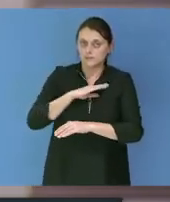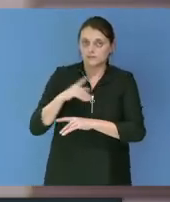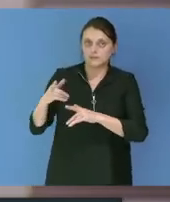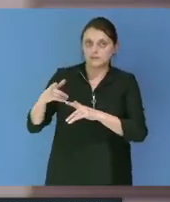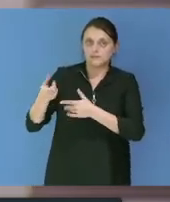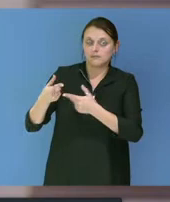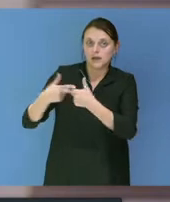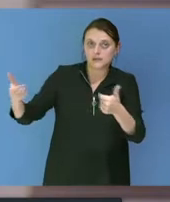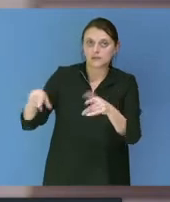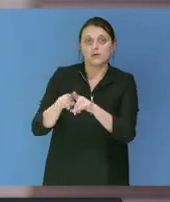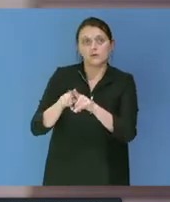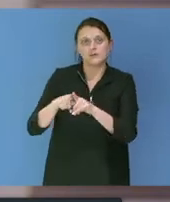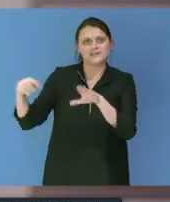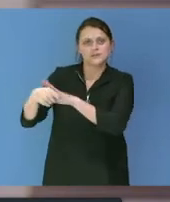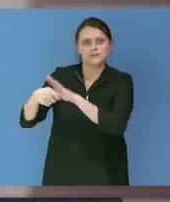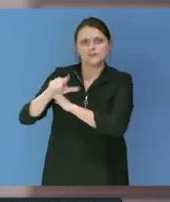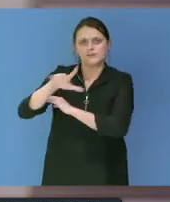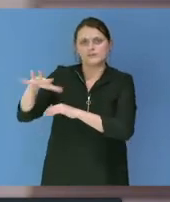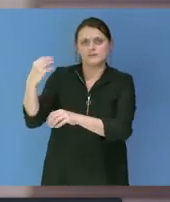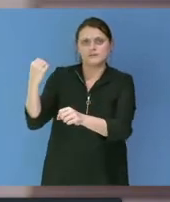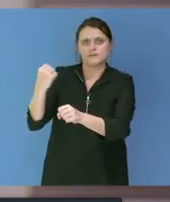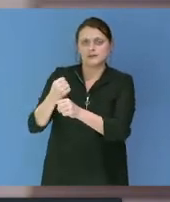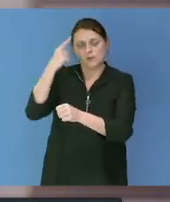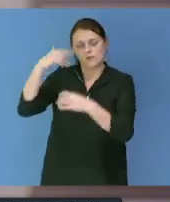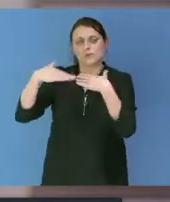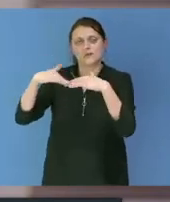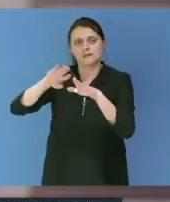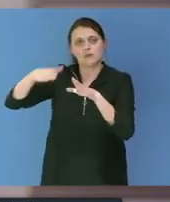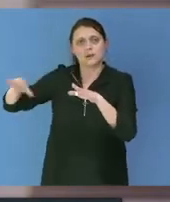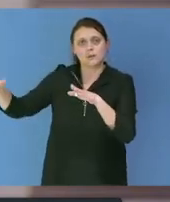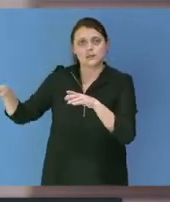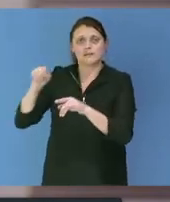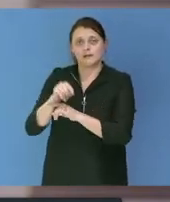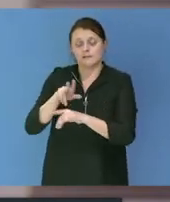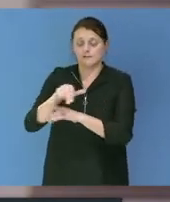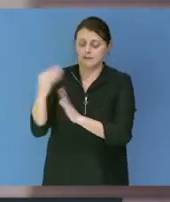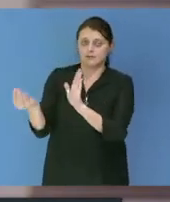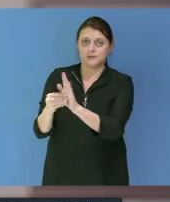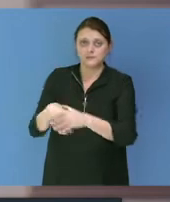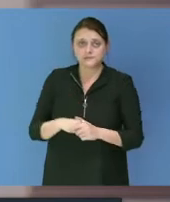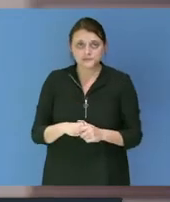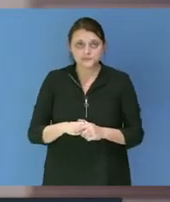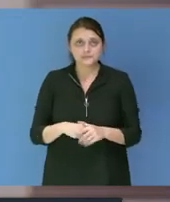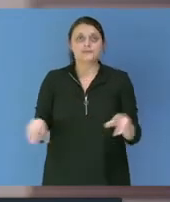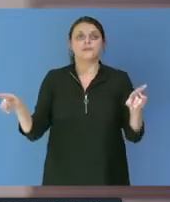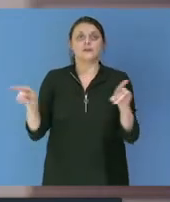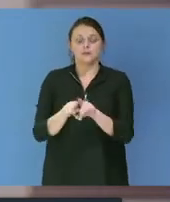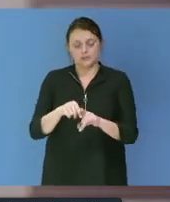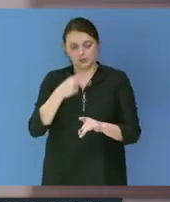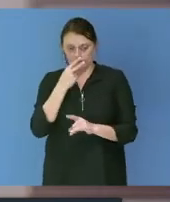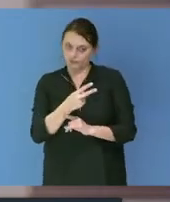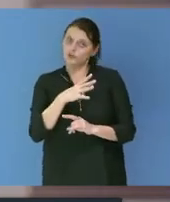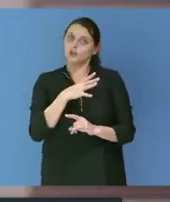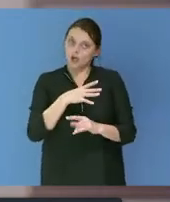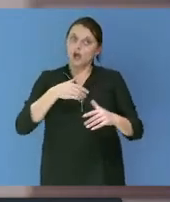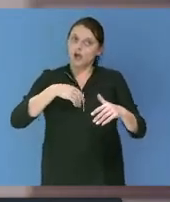fonctionnement pendant 25 ans pour le complexe économique devraient être comptés comme dette. Je remarque d'autre part un niveau d'investissement quasiment aussi important qu'en